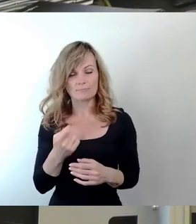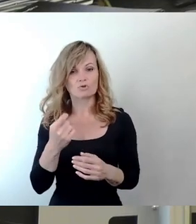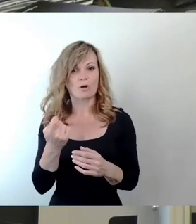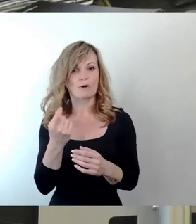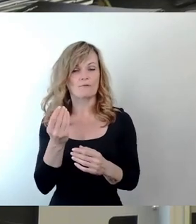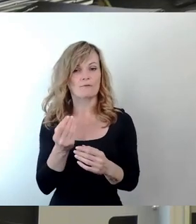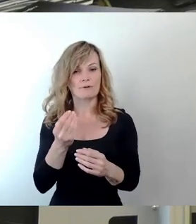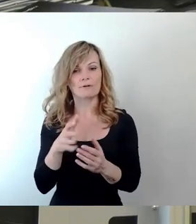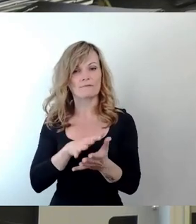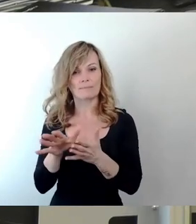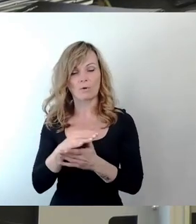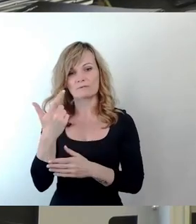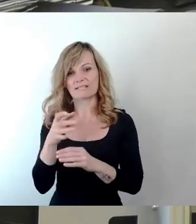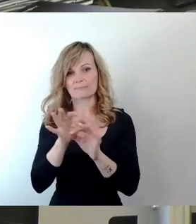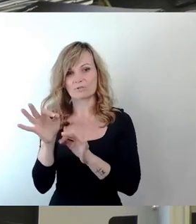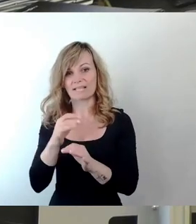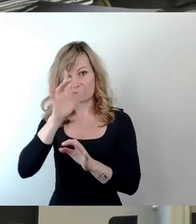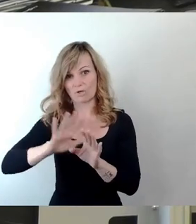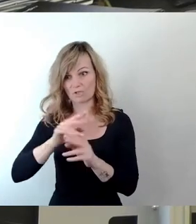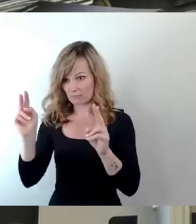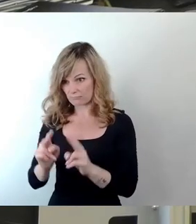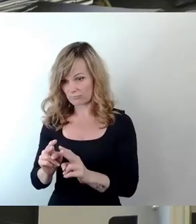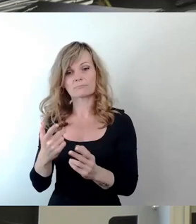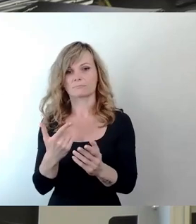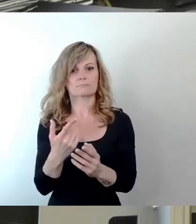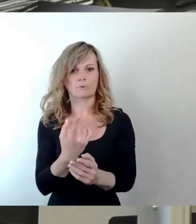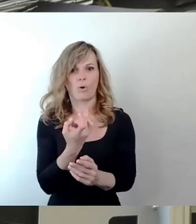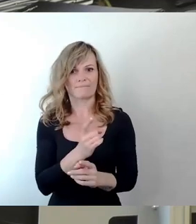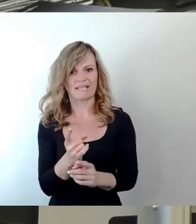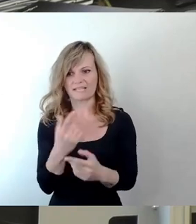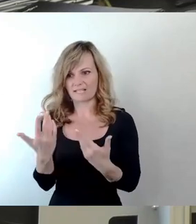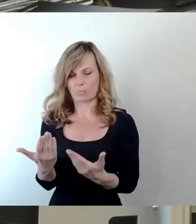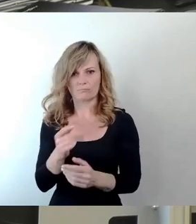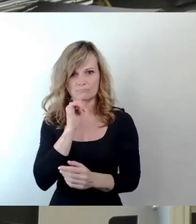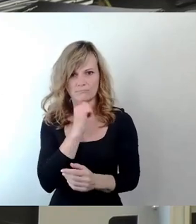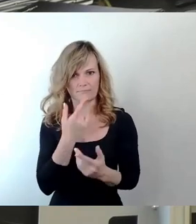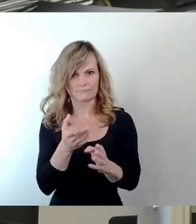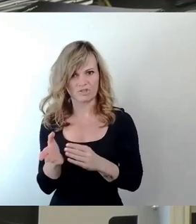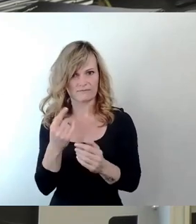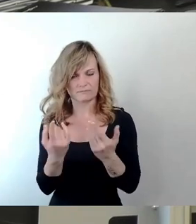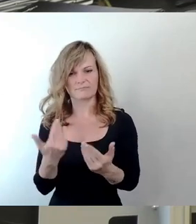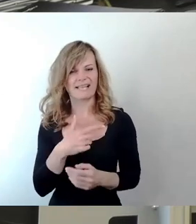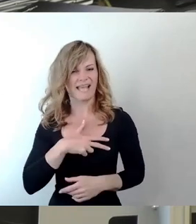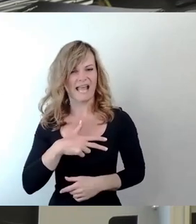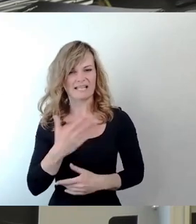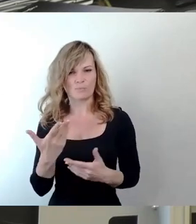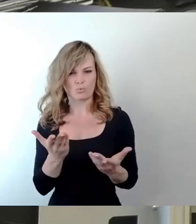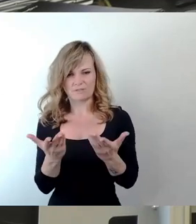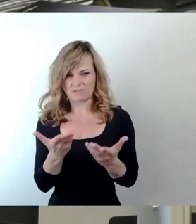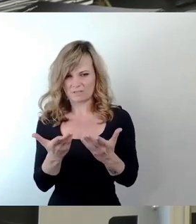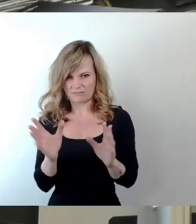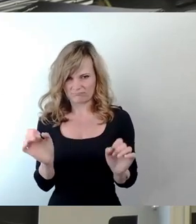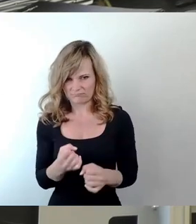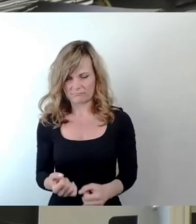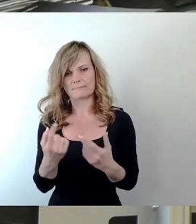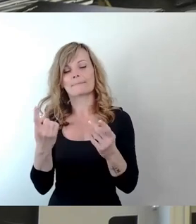sinken wird in Deutschland. Das ist nicht eingetreten. Das heißt, es ist Realismus am Platz und als